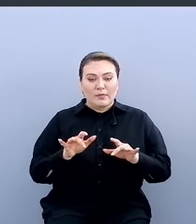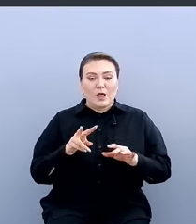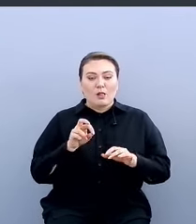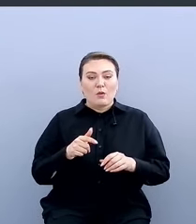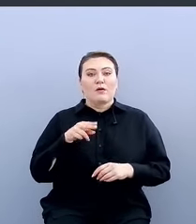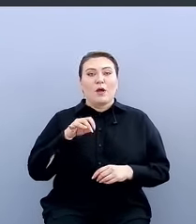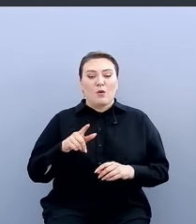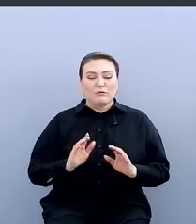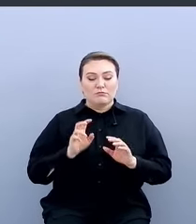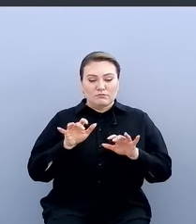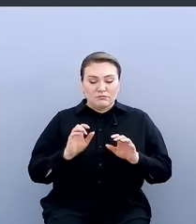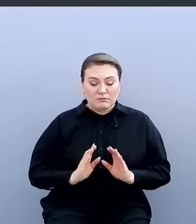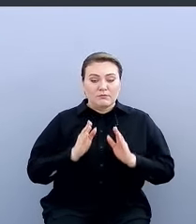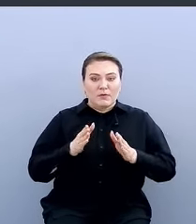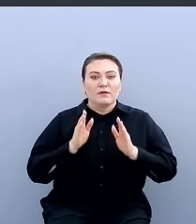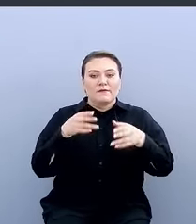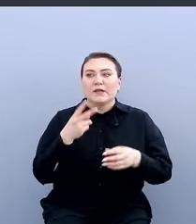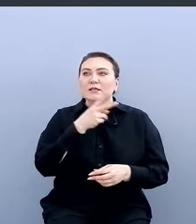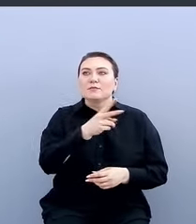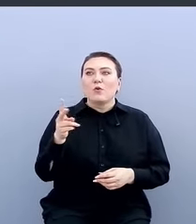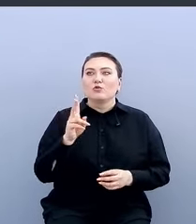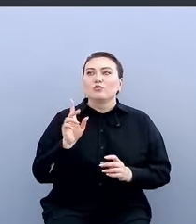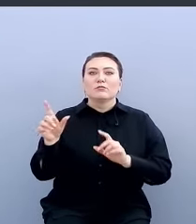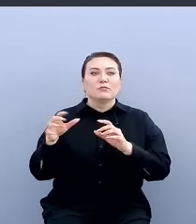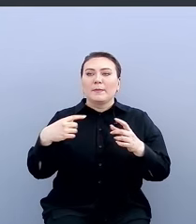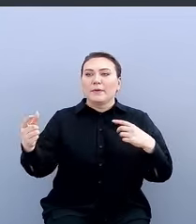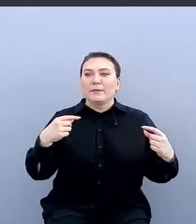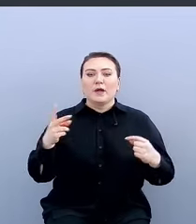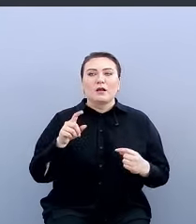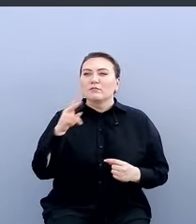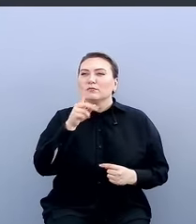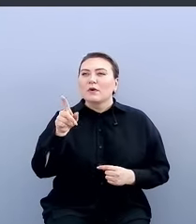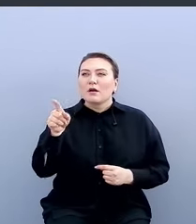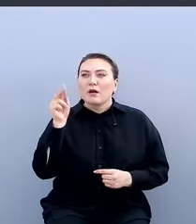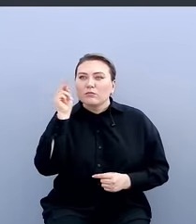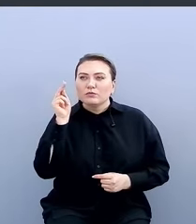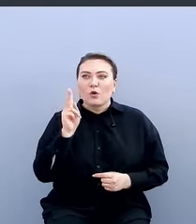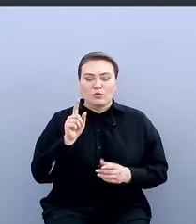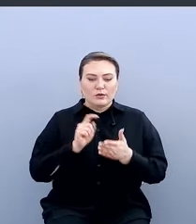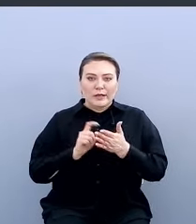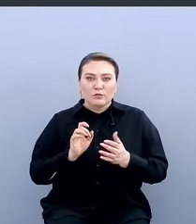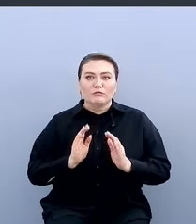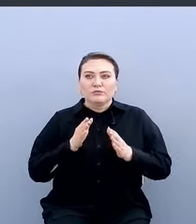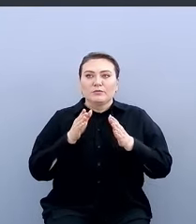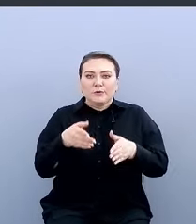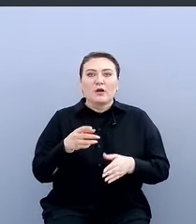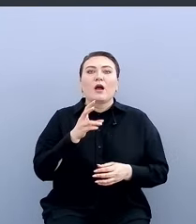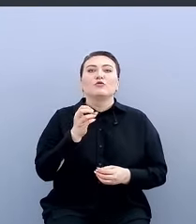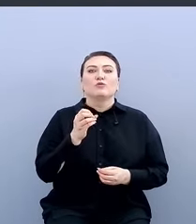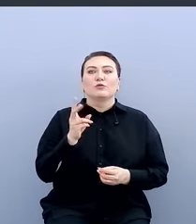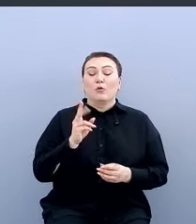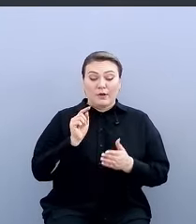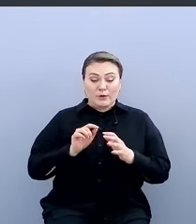еще, и, соответственно, ты вот смотришь, кто у тебя людей, значит, как они обученные, а тем, кто кликнул, ты еще и там курс обязательно